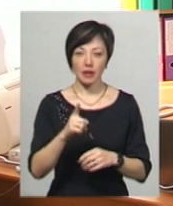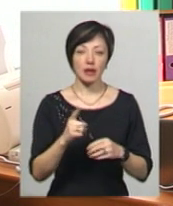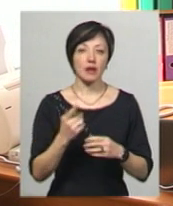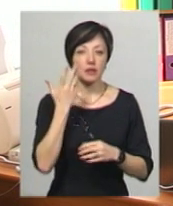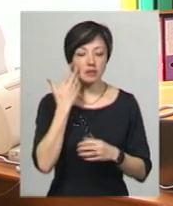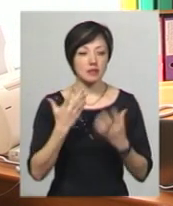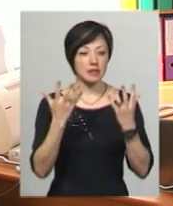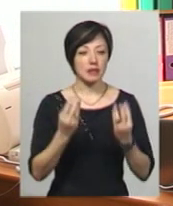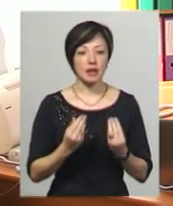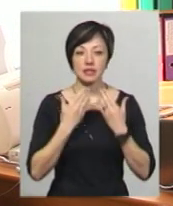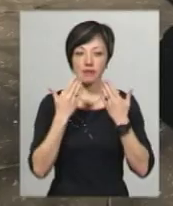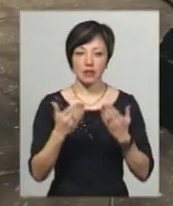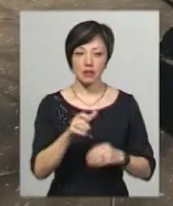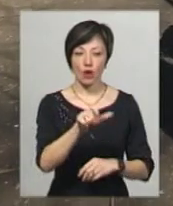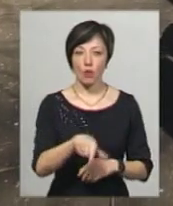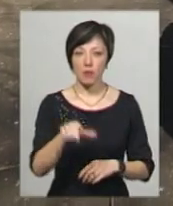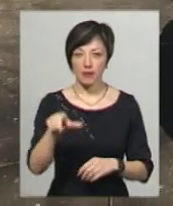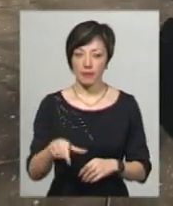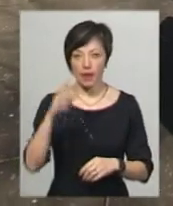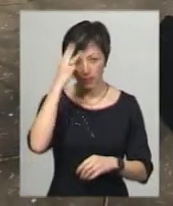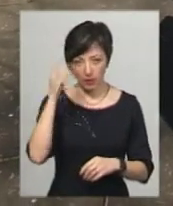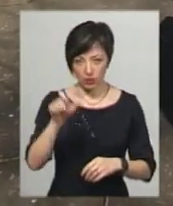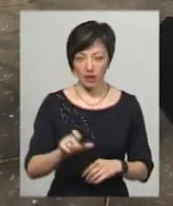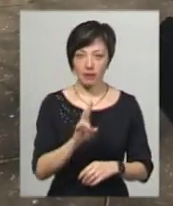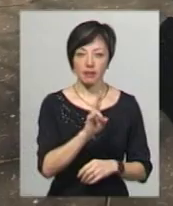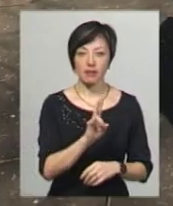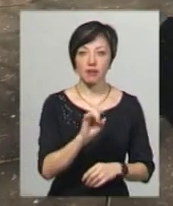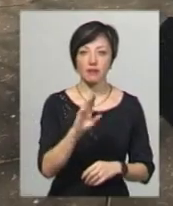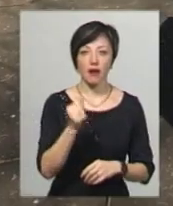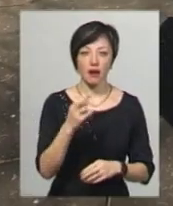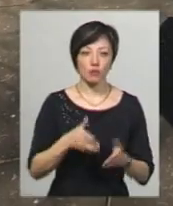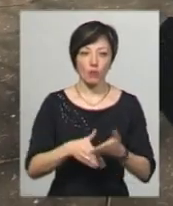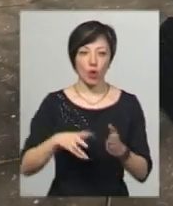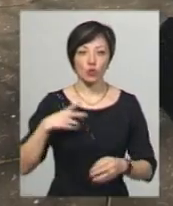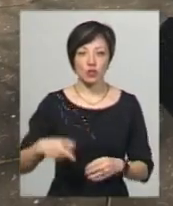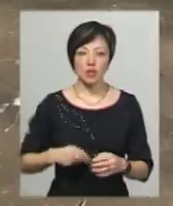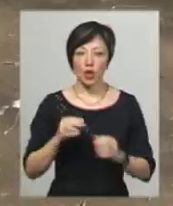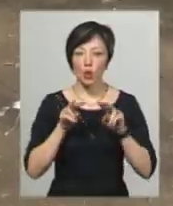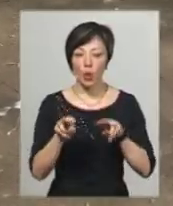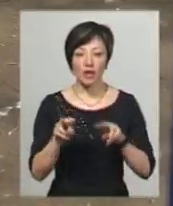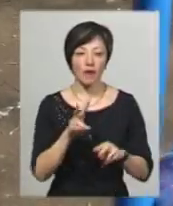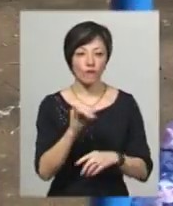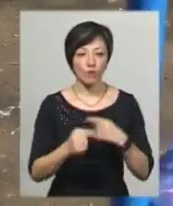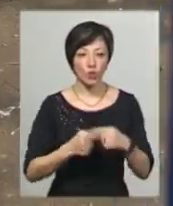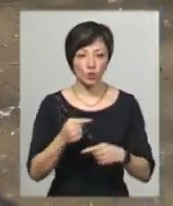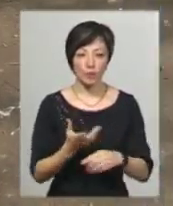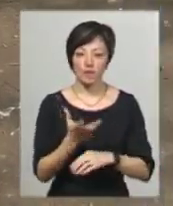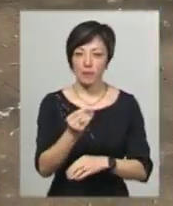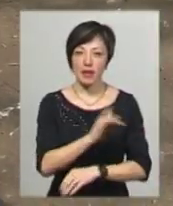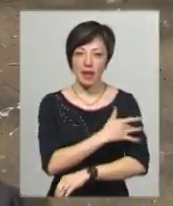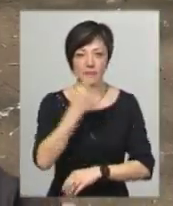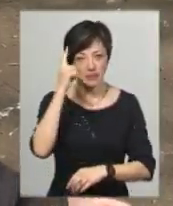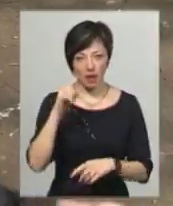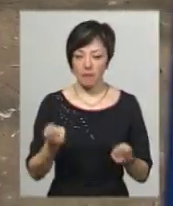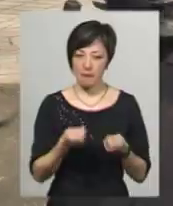звернення громадянину. Хмельничанка Наталія Четверик допомагає доньці доглядати за онукою. Про виплати на няню знає